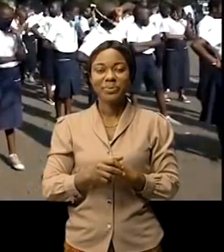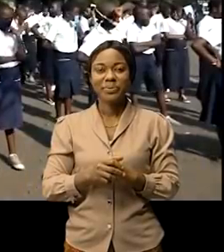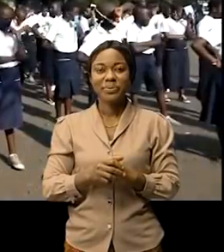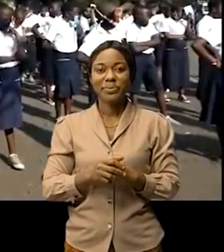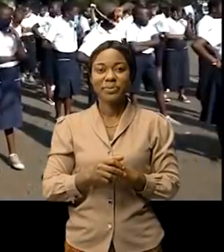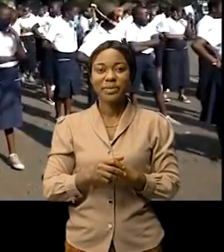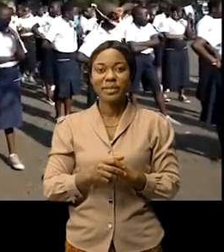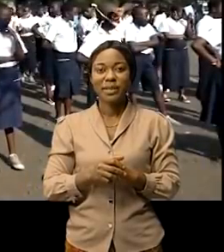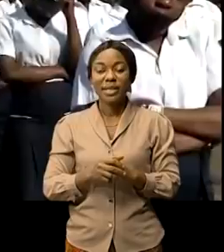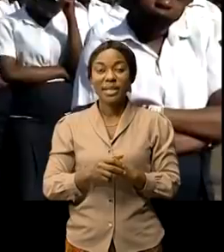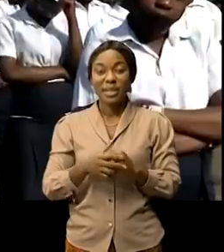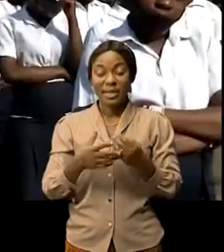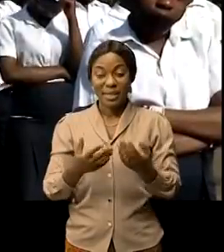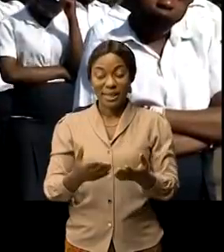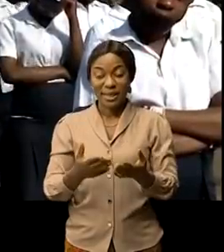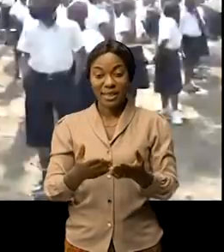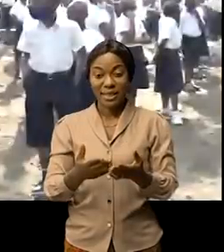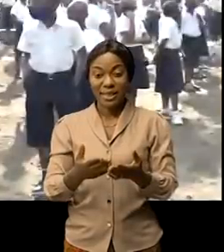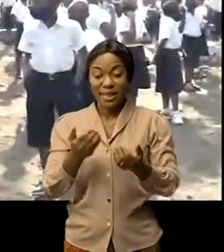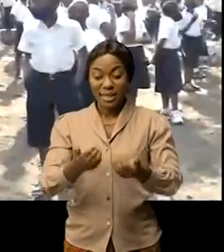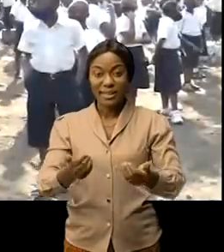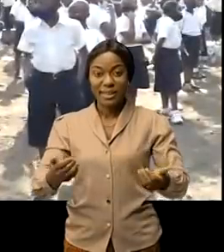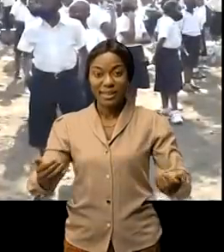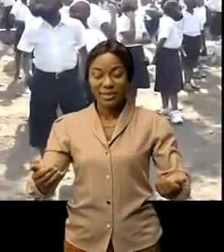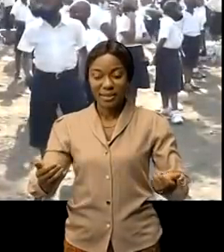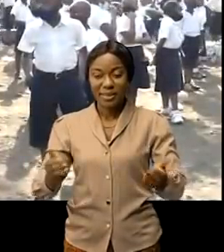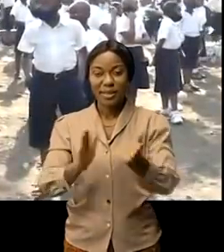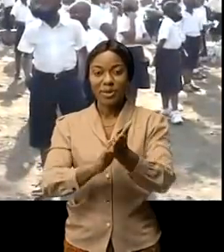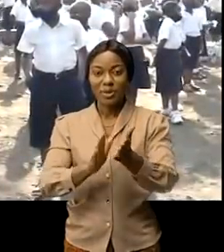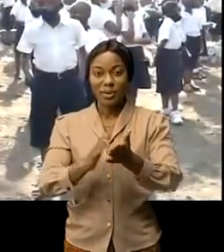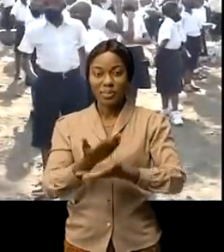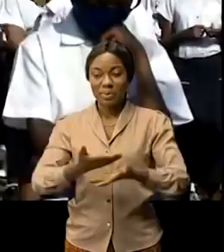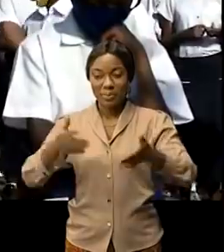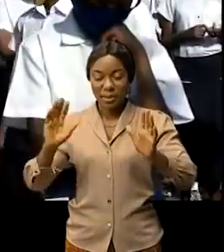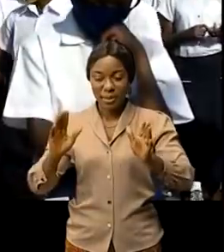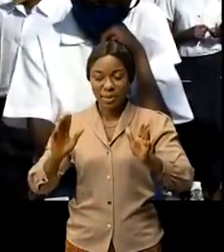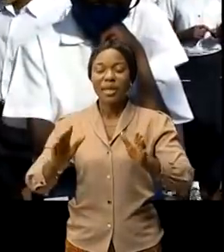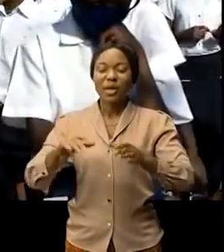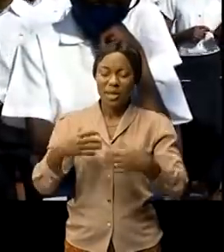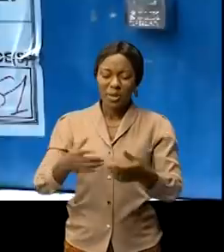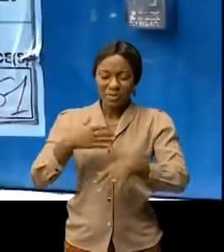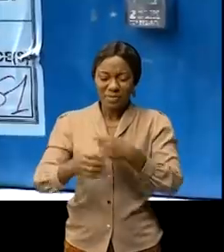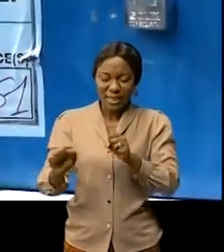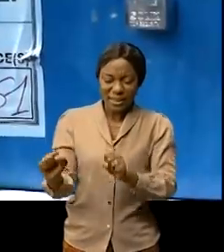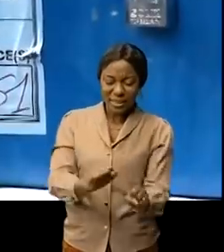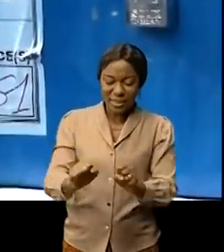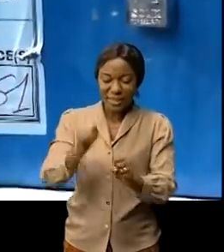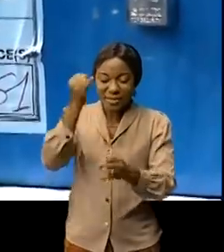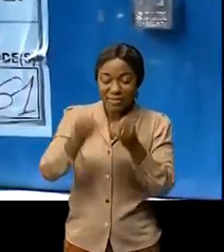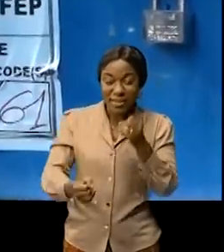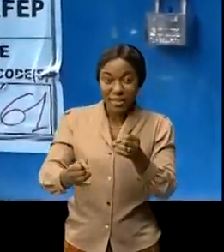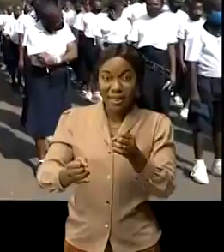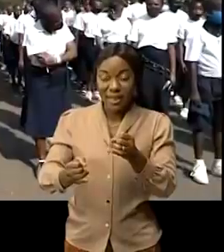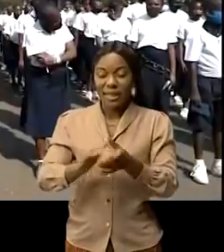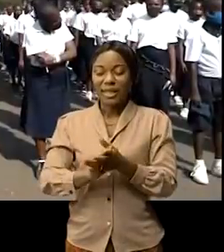Les élèves finalistes du cycle primaire vivent depuis ce jeudi 5 août au rythme de tests nationaux de fin d'études primaires